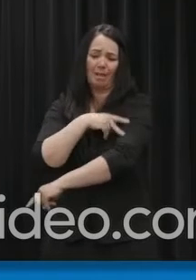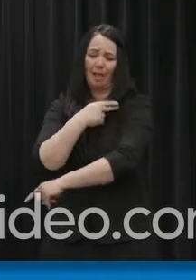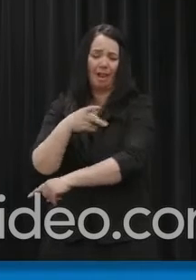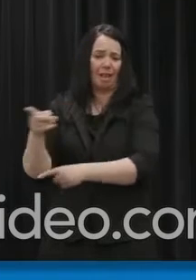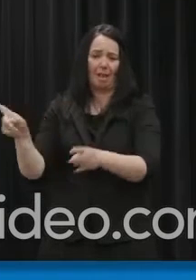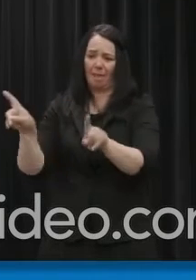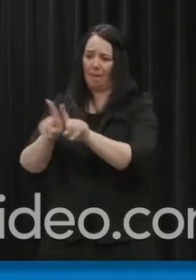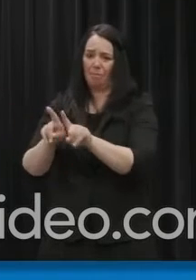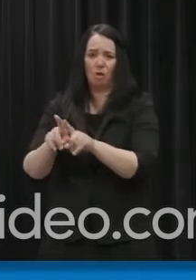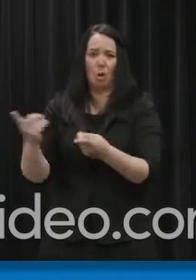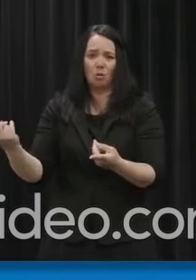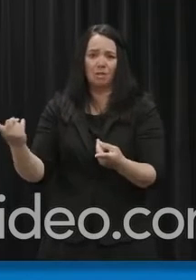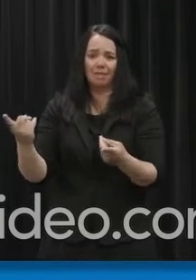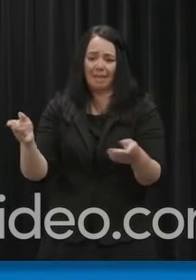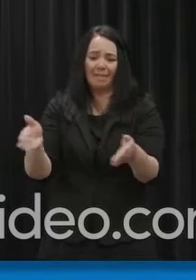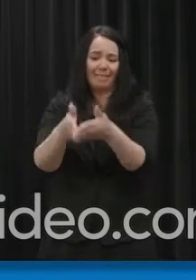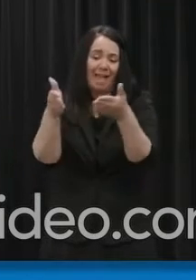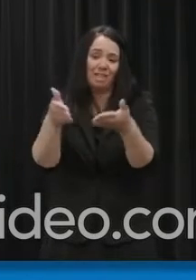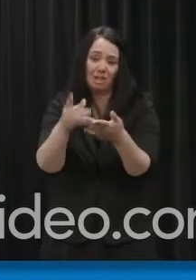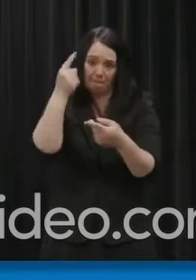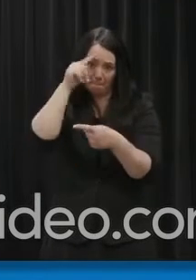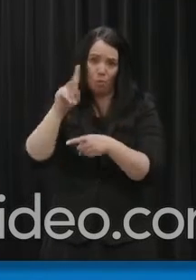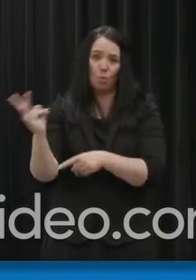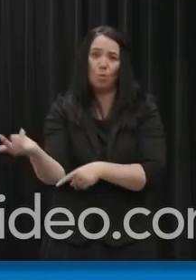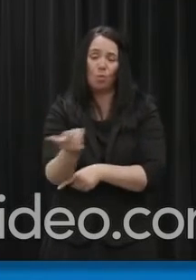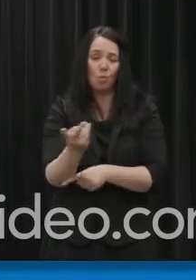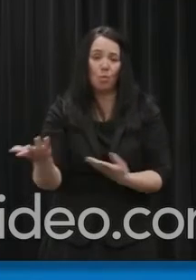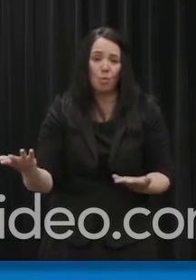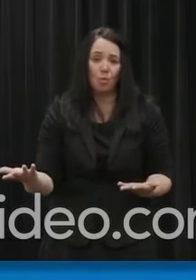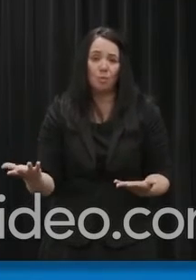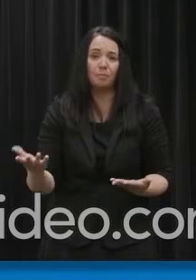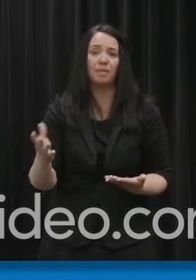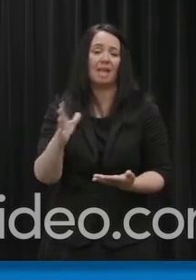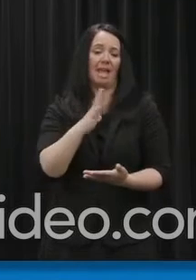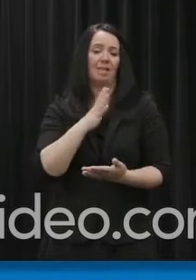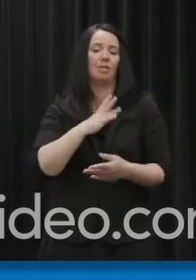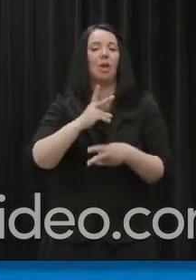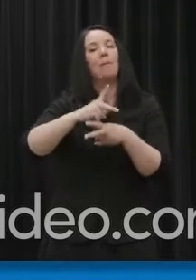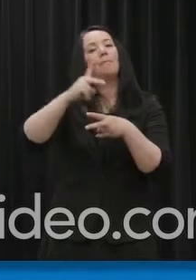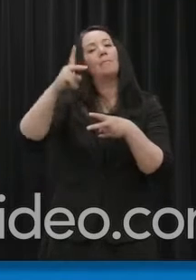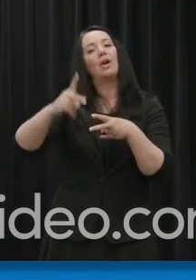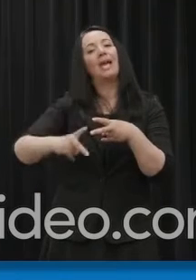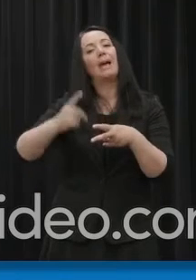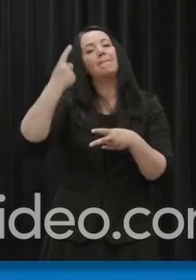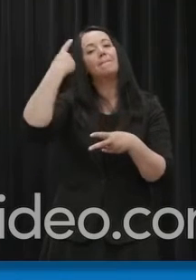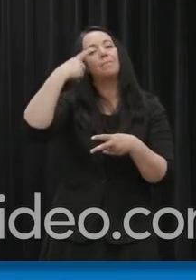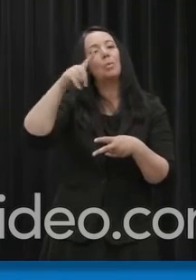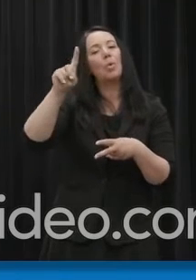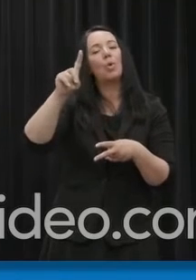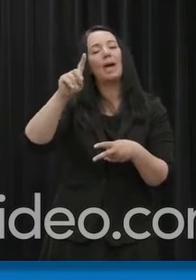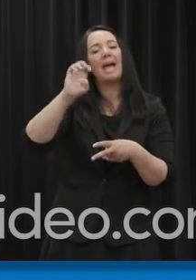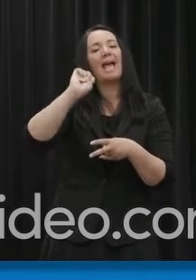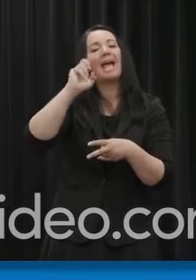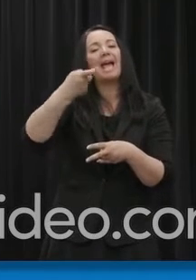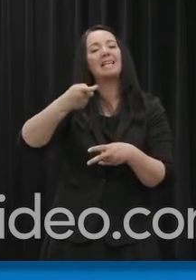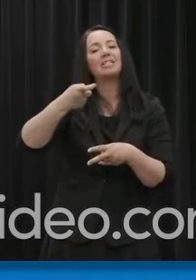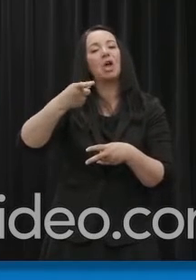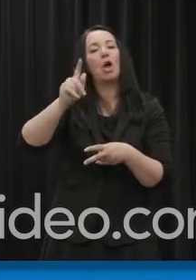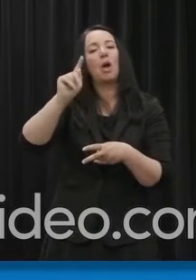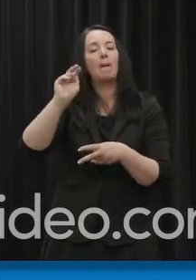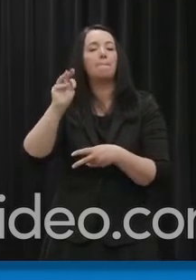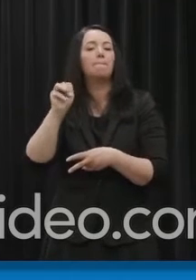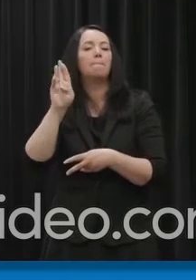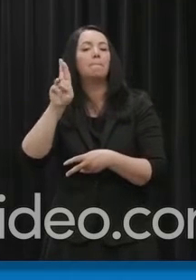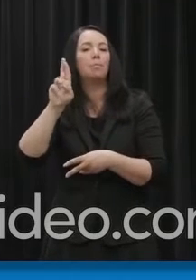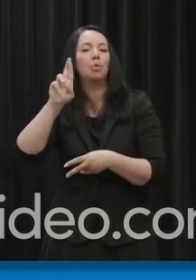fournit également un service essentiel à nos communautés. En permettant aux personnes de recevoir des soins à domicile, le PEM contribue à réduire les admissions à l'hôpital afin